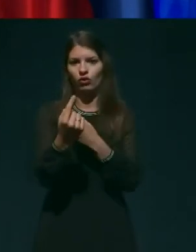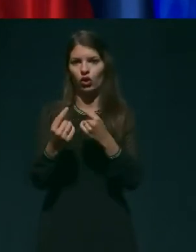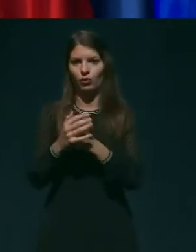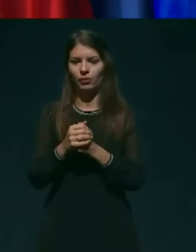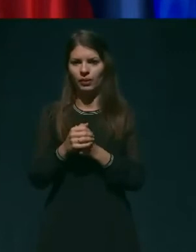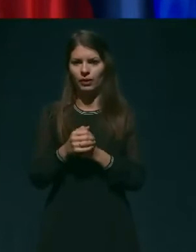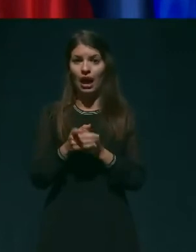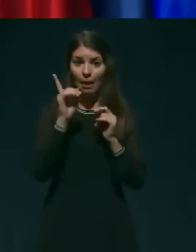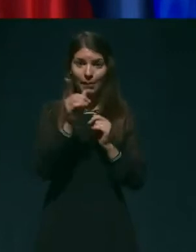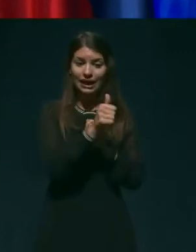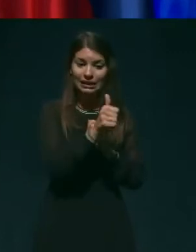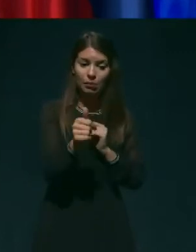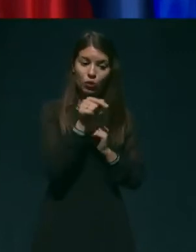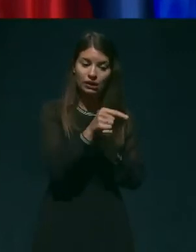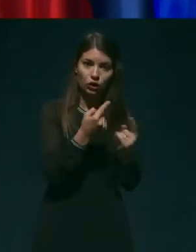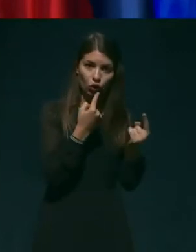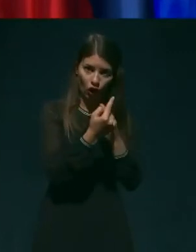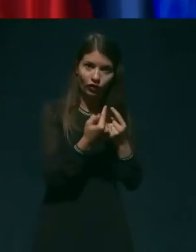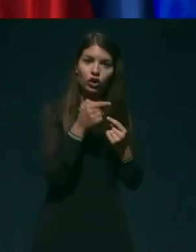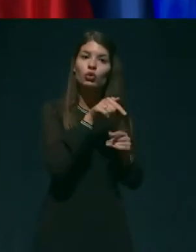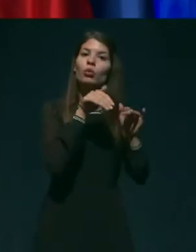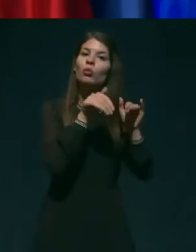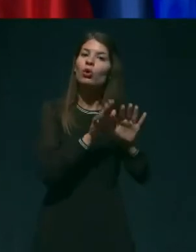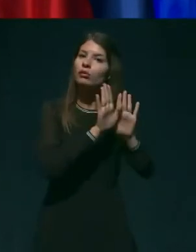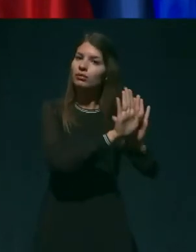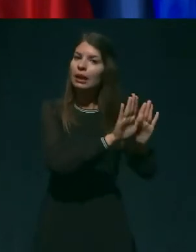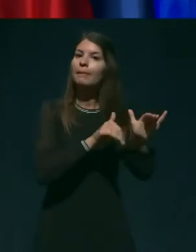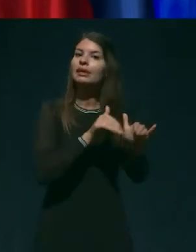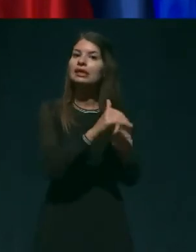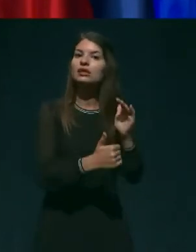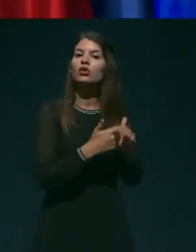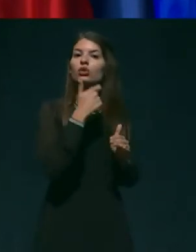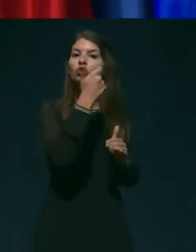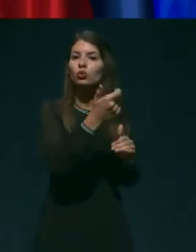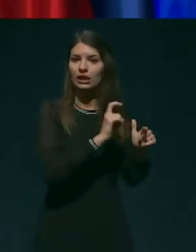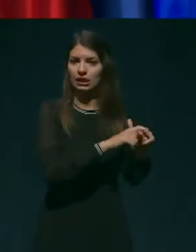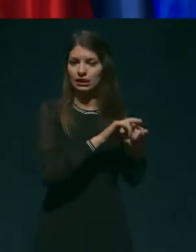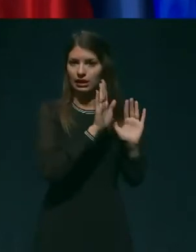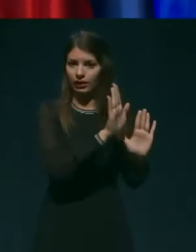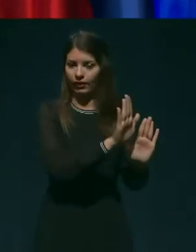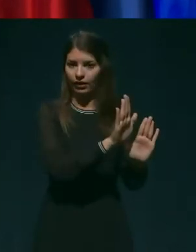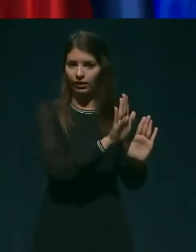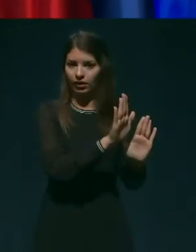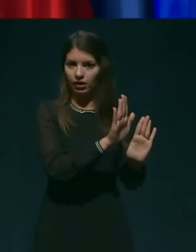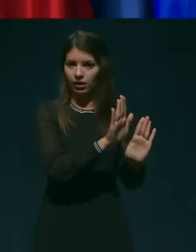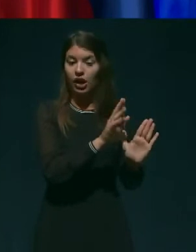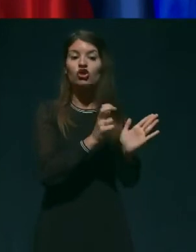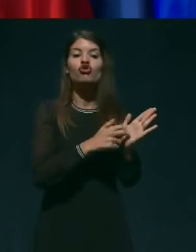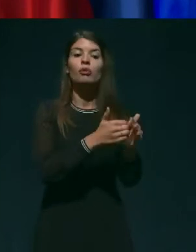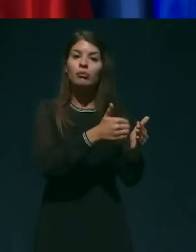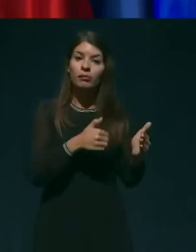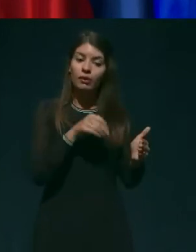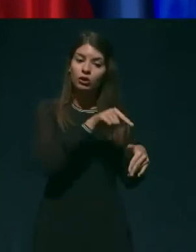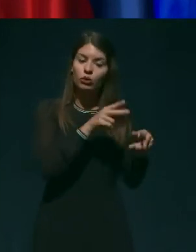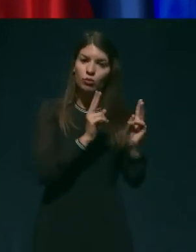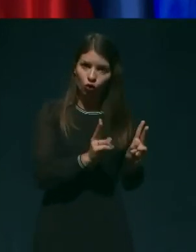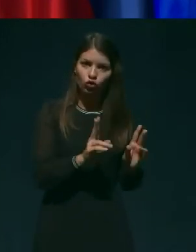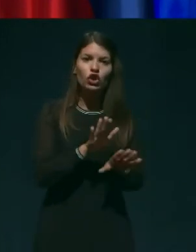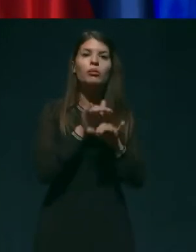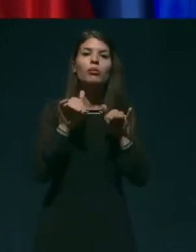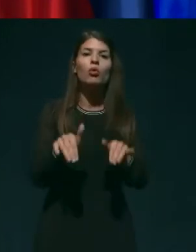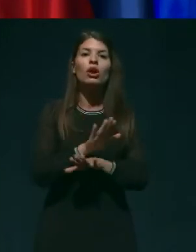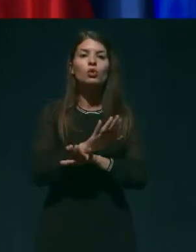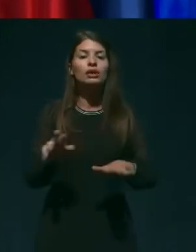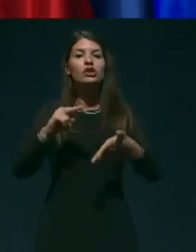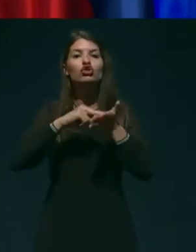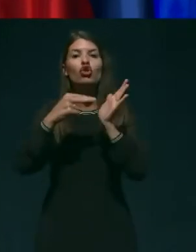dogovori so stvar ministrstva za zunanje zadeve v končni fazi. Predem pa je to mogoče, pa se morajo strokovne službe tukaj